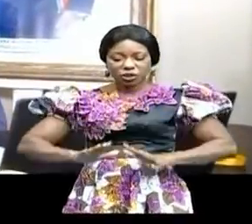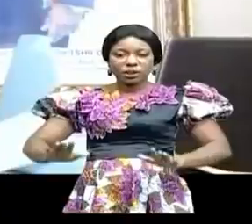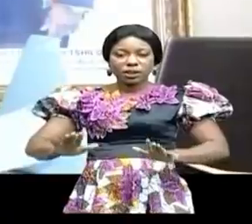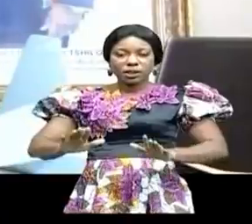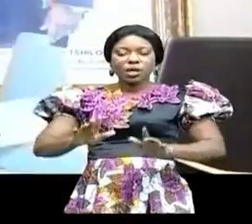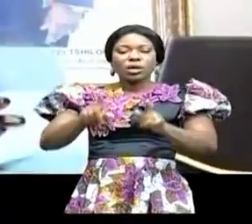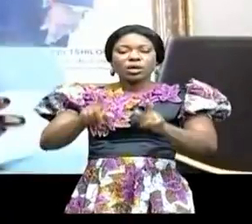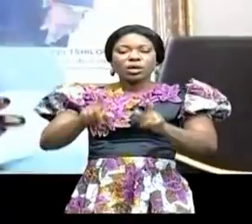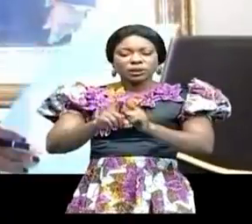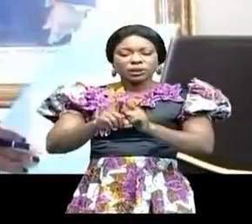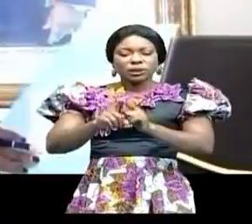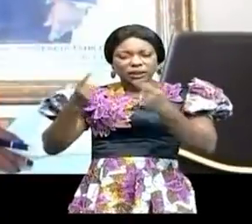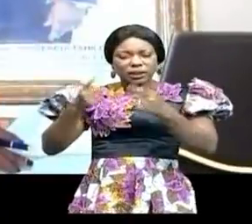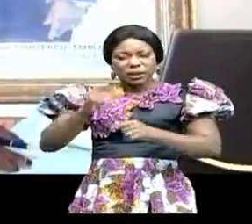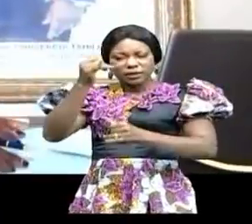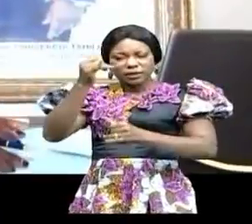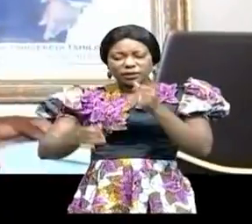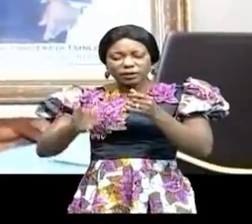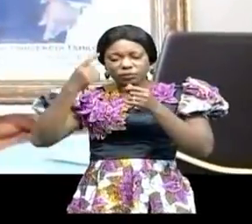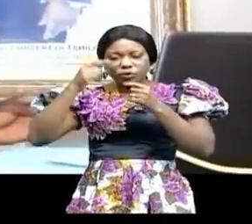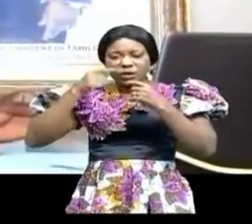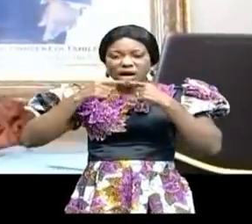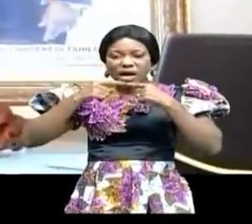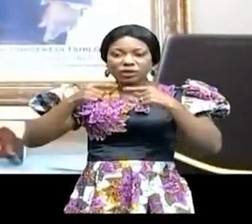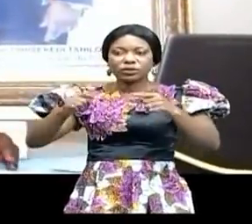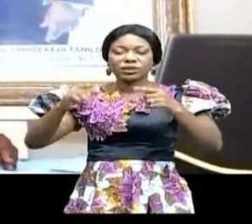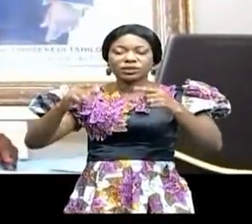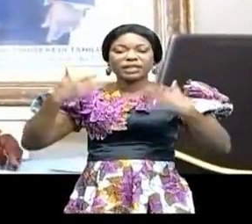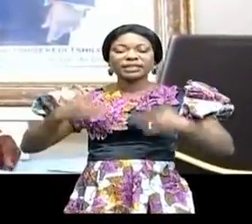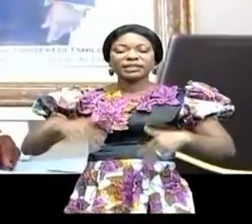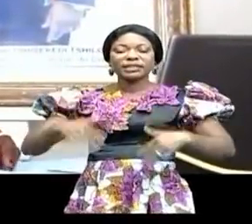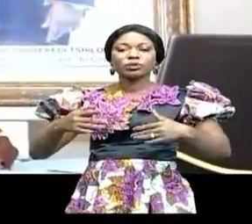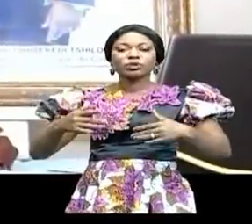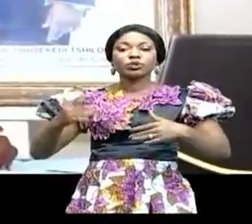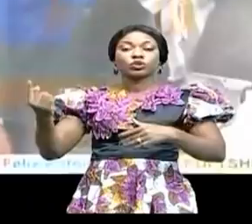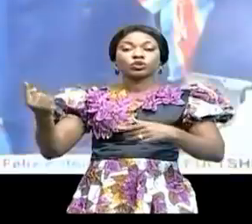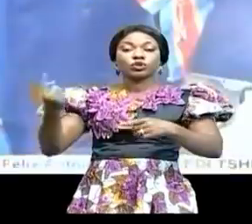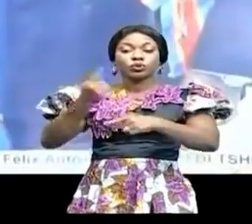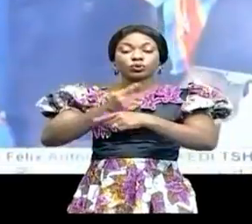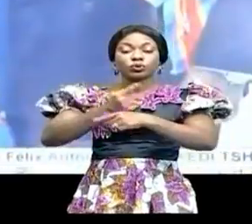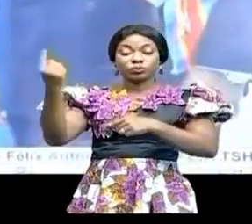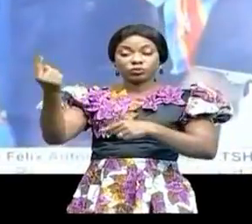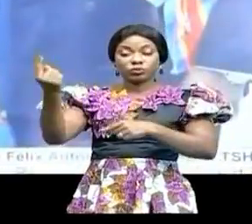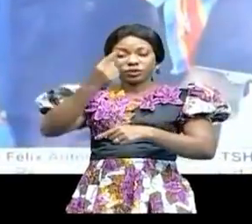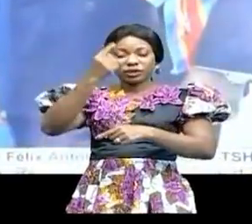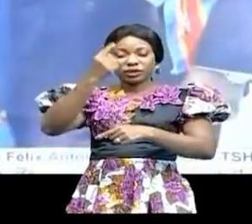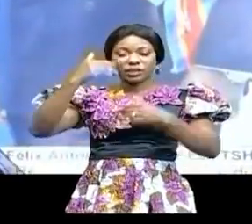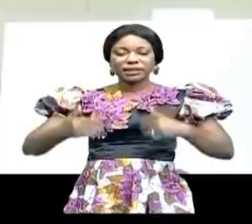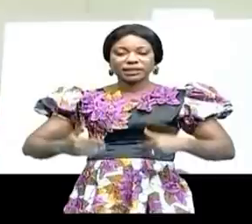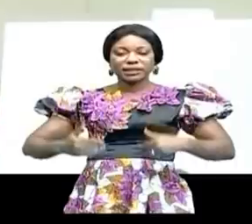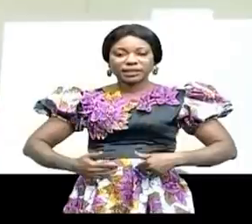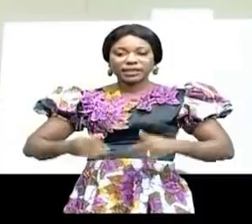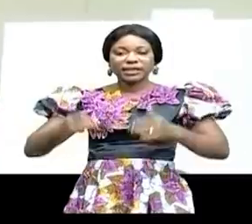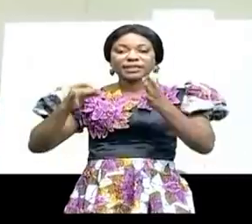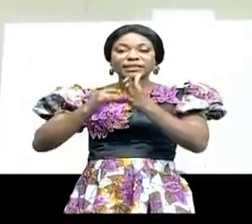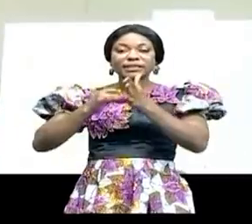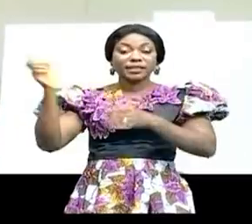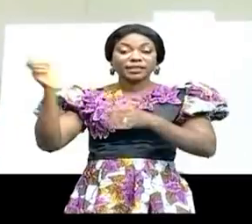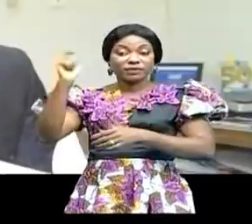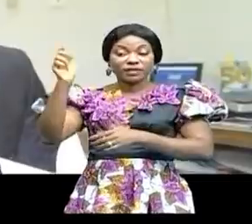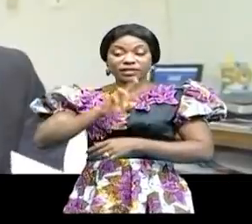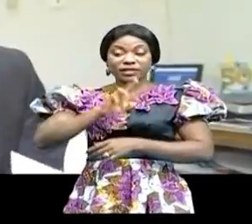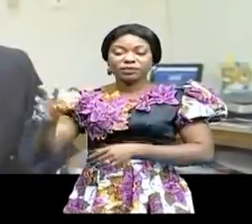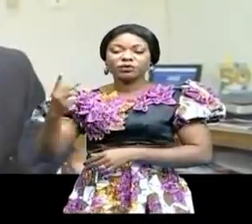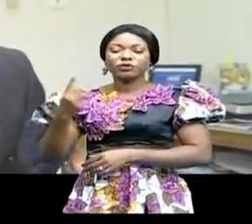la COVID-19.